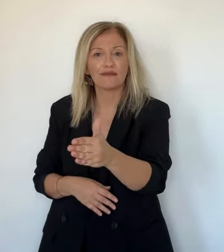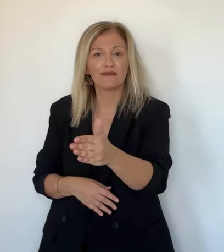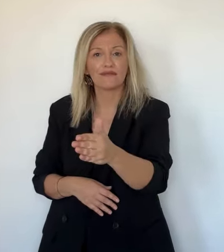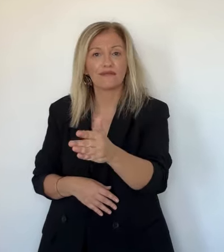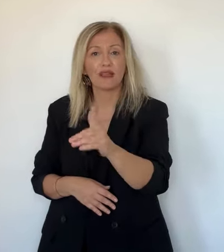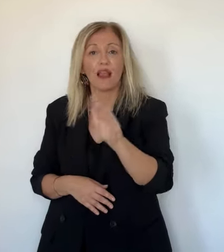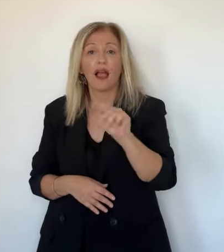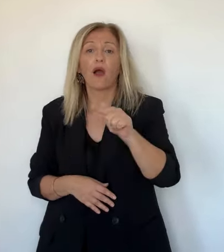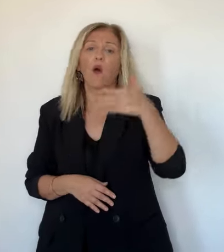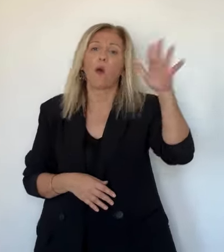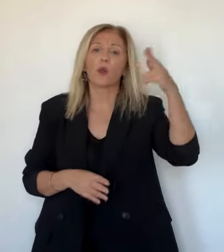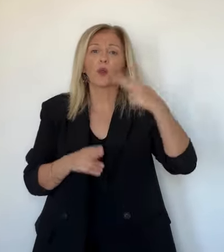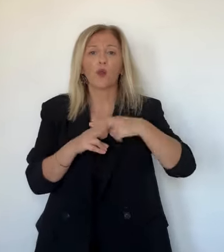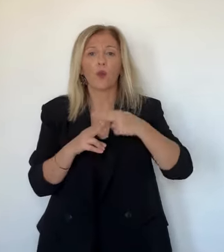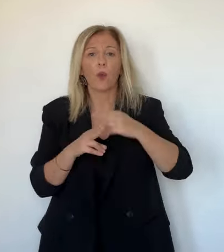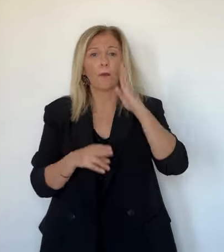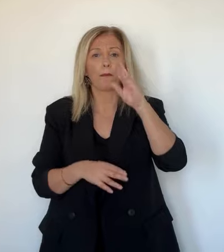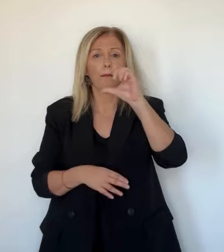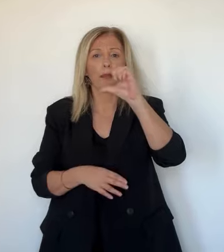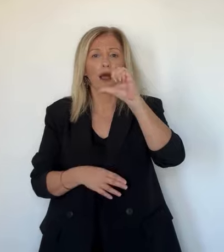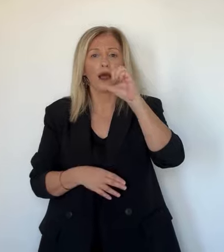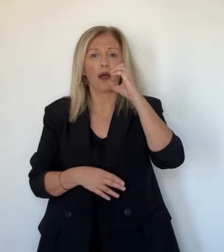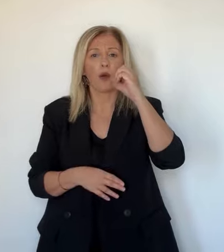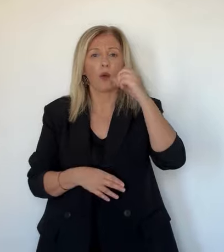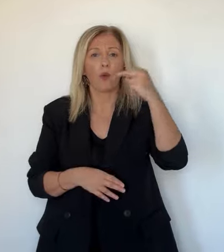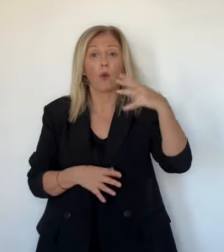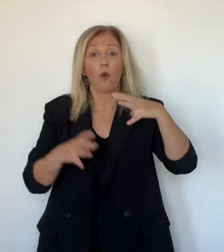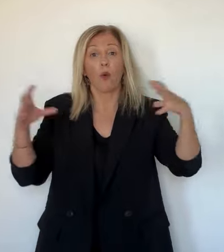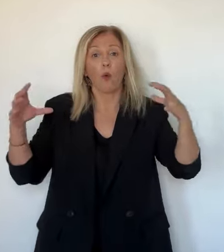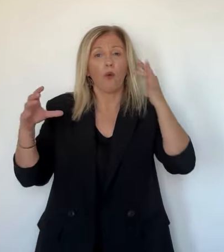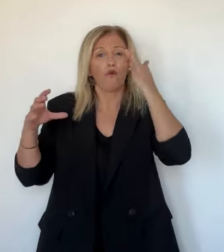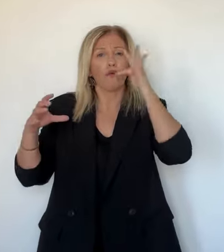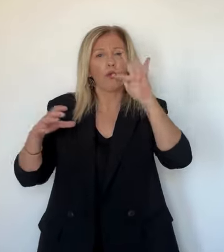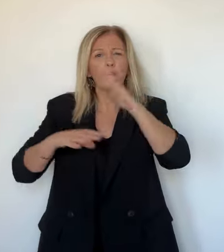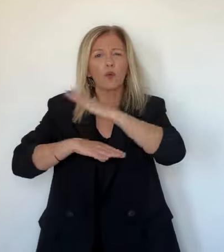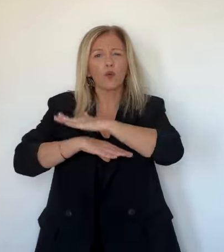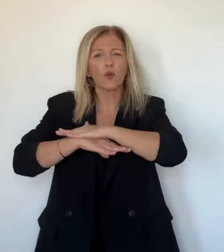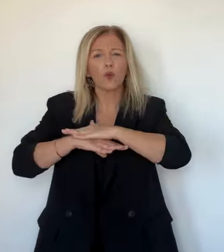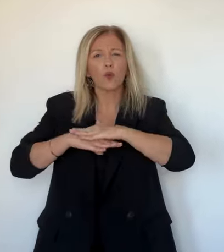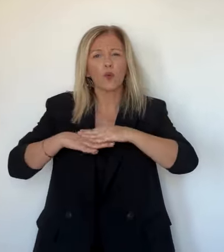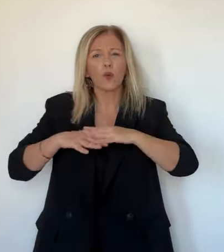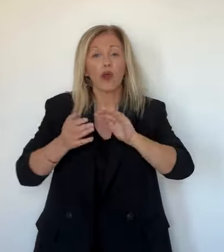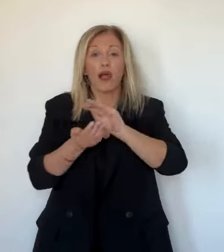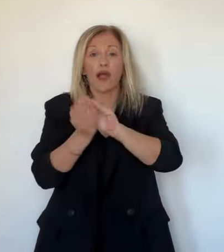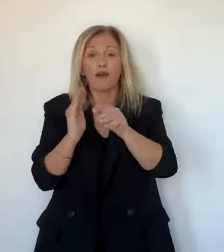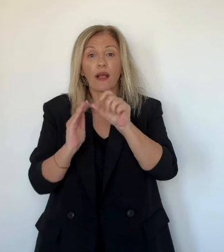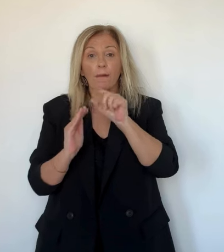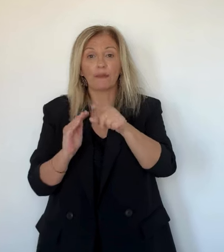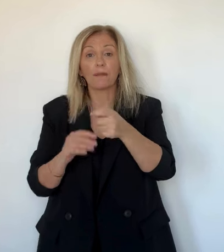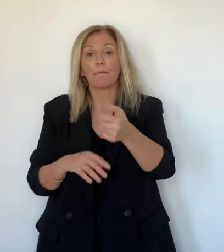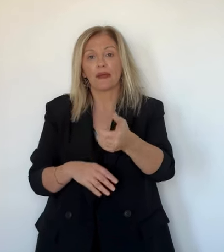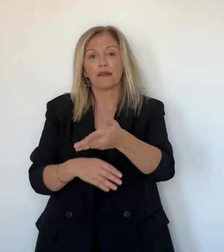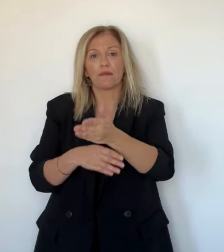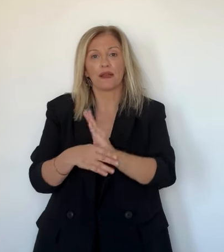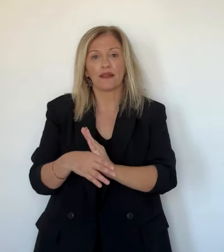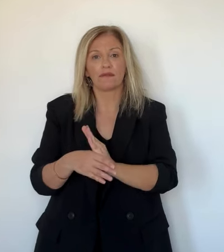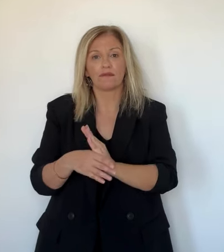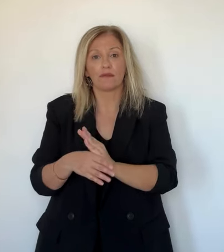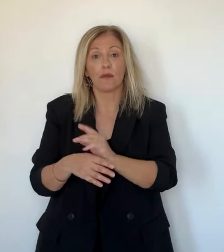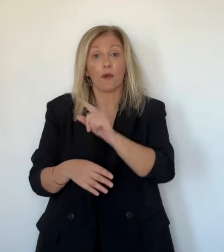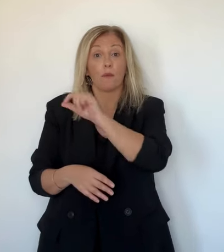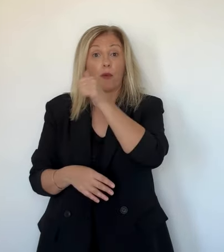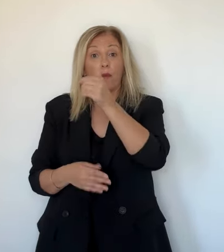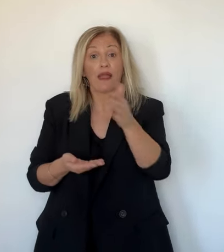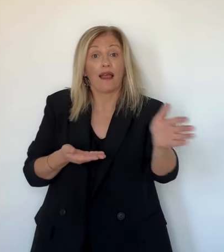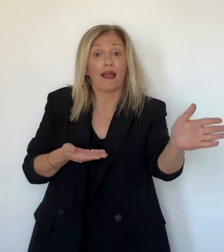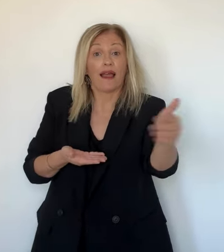ceux de la variété Bacons, des gros fruits à la police, sont presque à point. Pour cette première récolte, Alexandra a planté 4 hectares d'avocatiers.